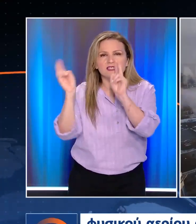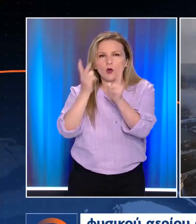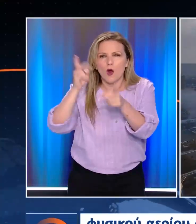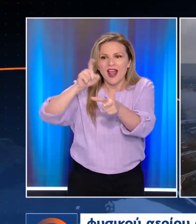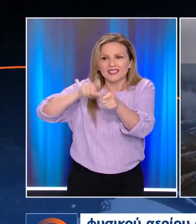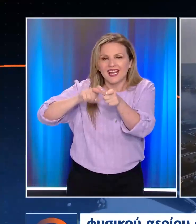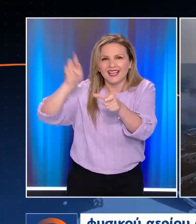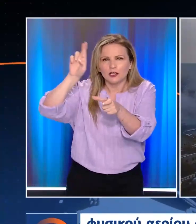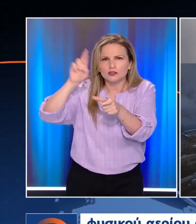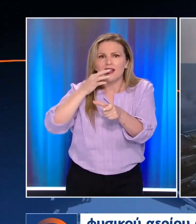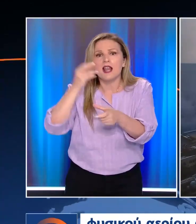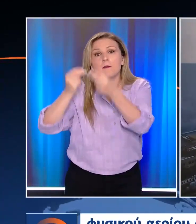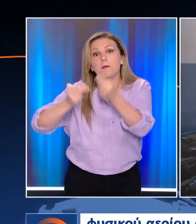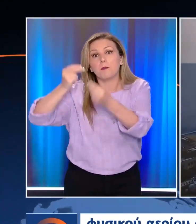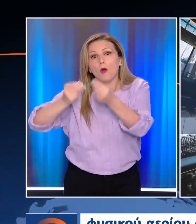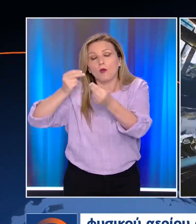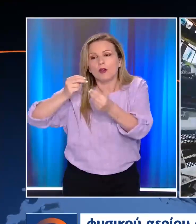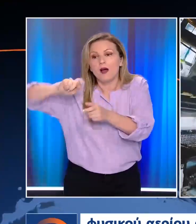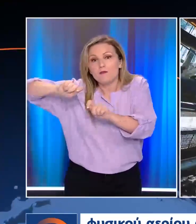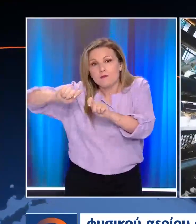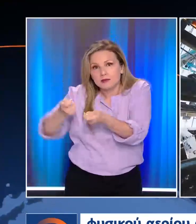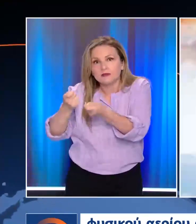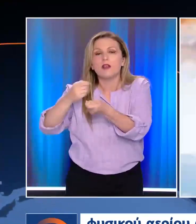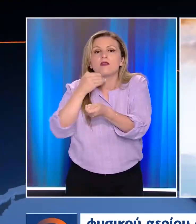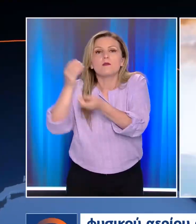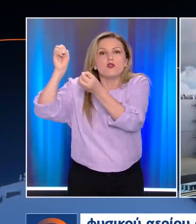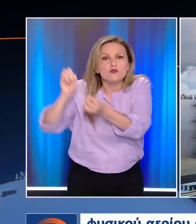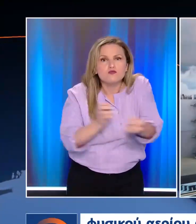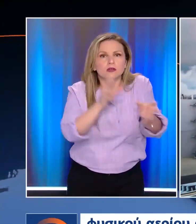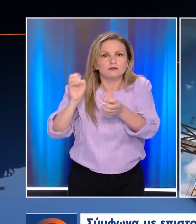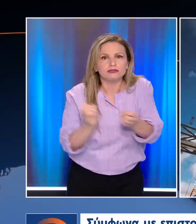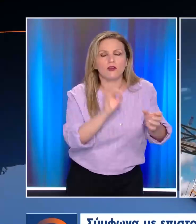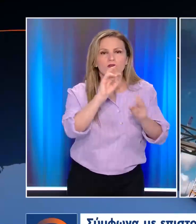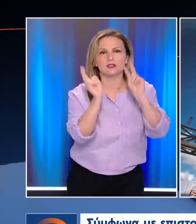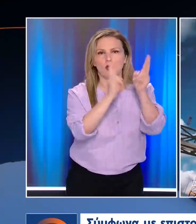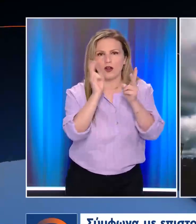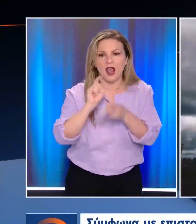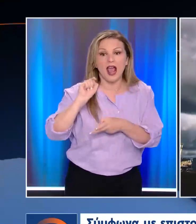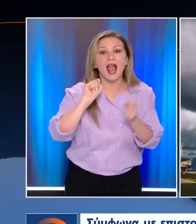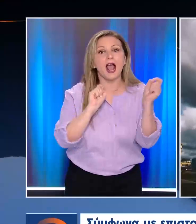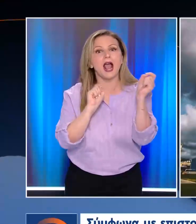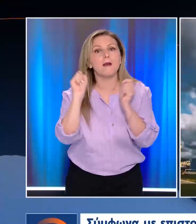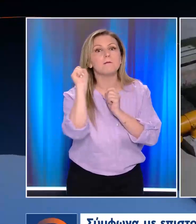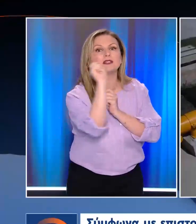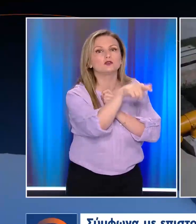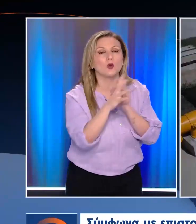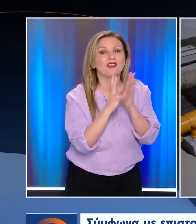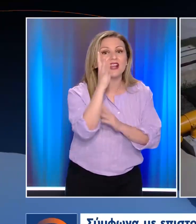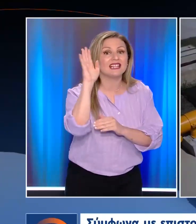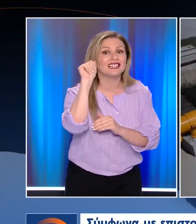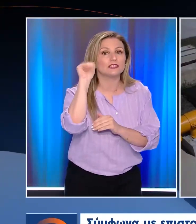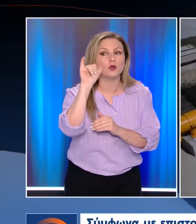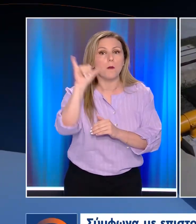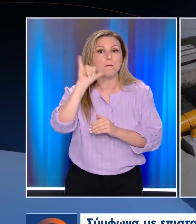που επικαλείται λόγους ανωτέρας βίας για να κλείσει την στρόφιγγα στην Ευρώπη. Σύμφωνα με επιστολή που εστάλει την περασμένη 5η 14 Ιουλίου